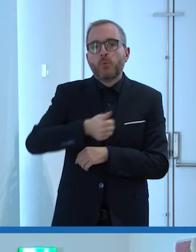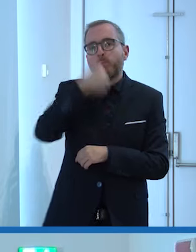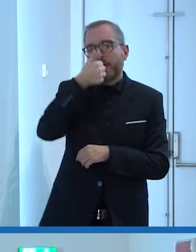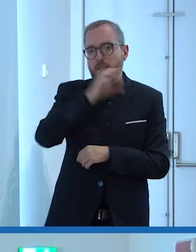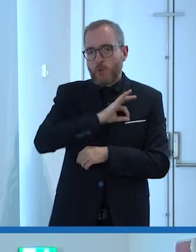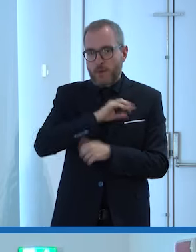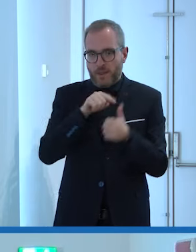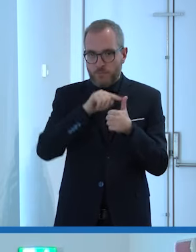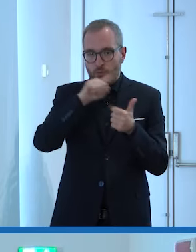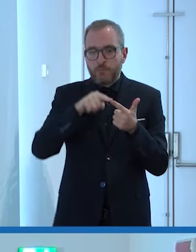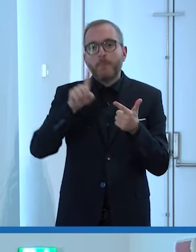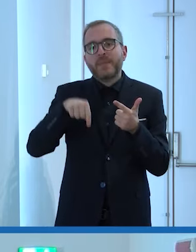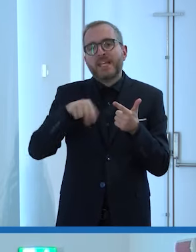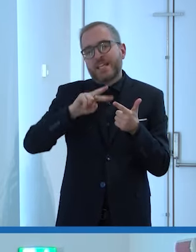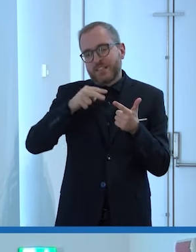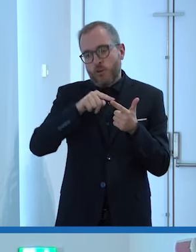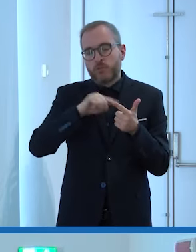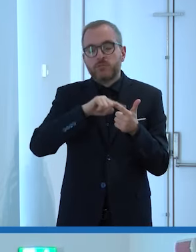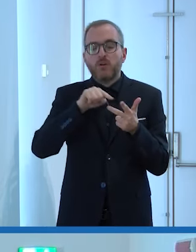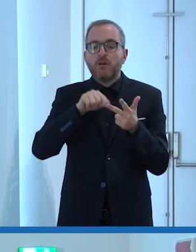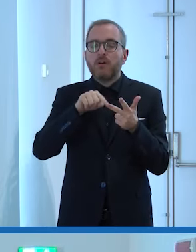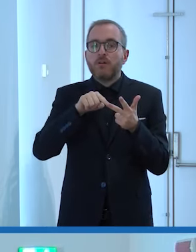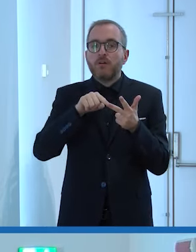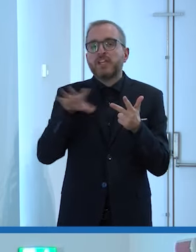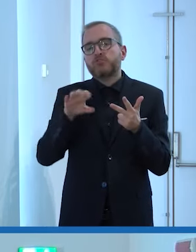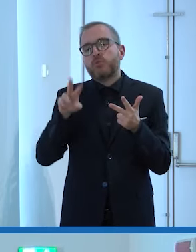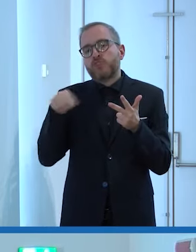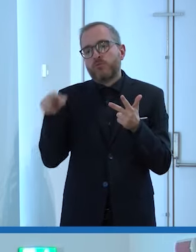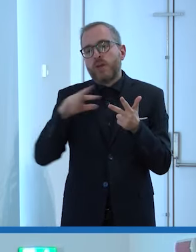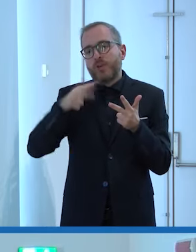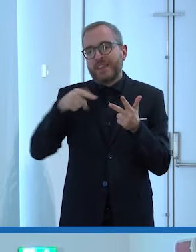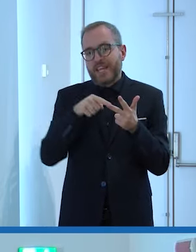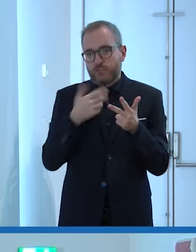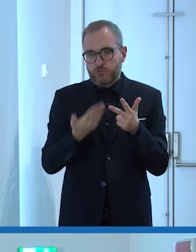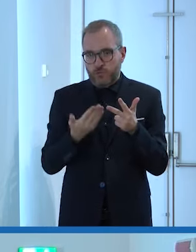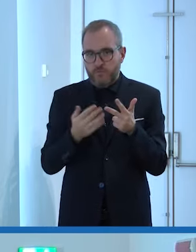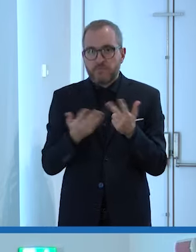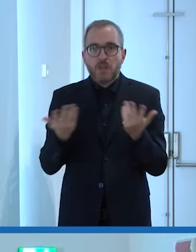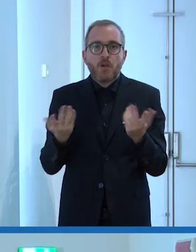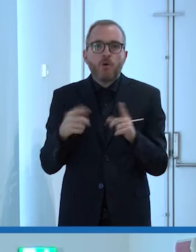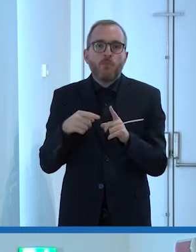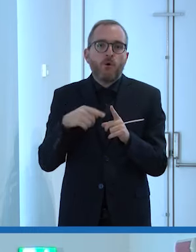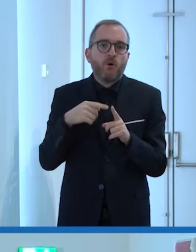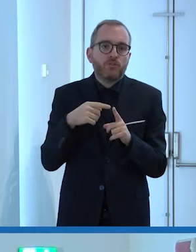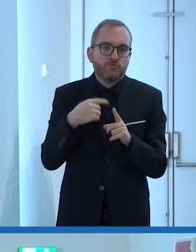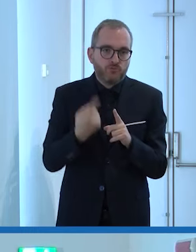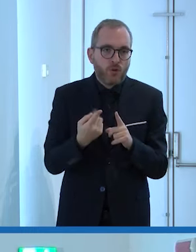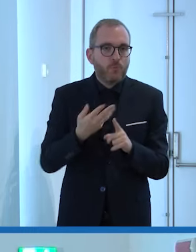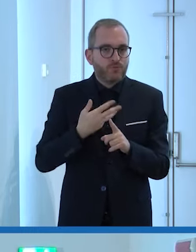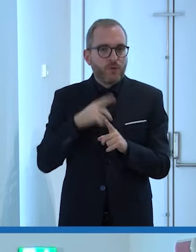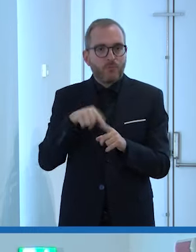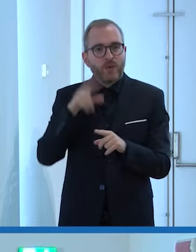classificato, 1000 al secondo e 500 al terzo ma poi il riconoscimento ci sarà anche